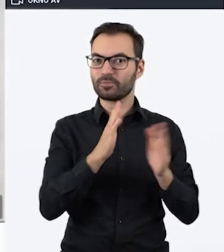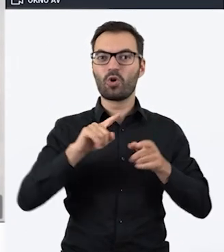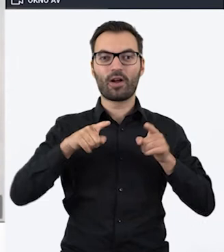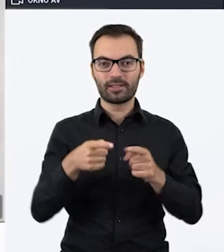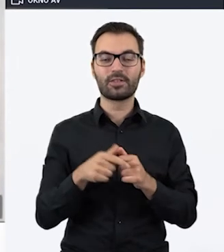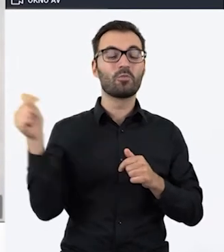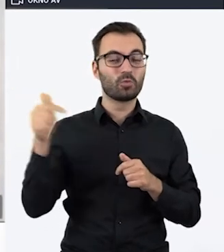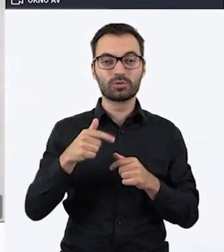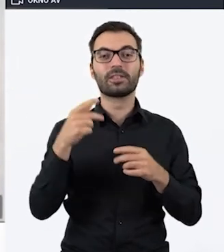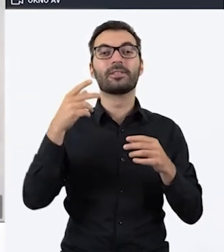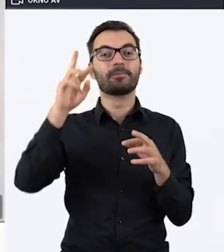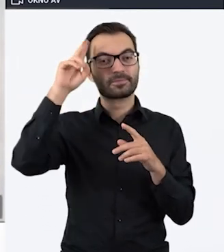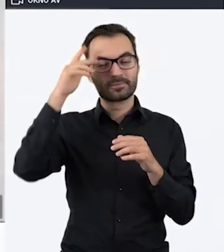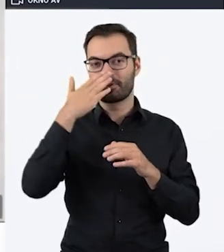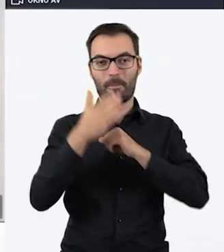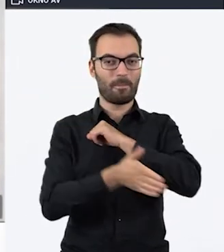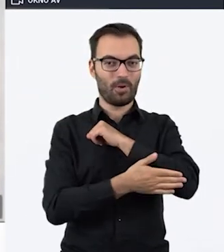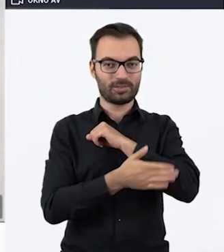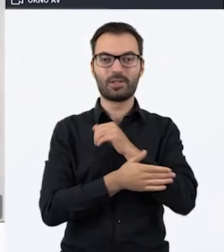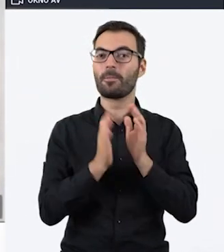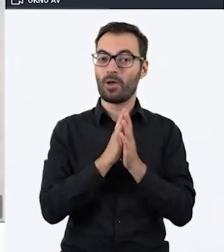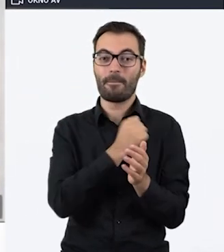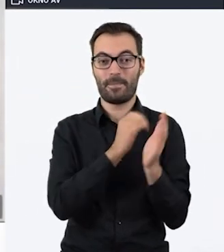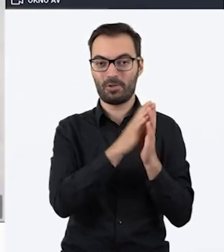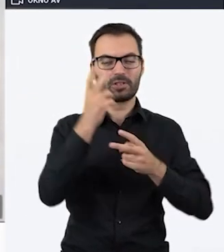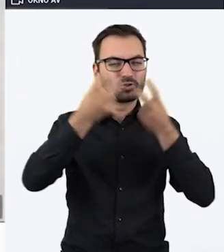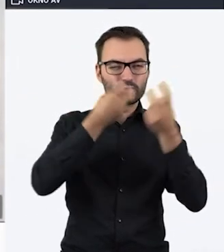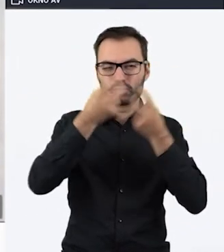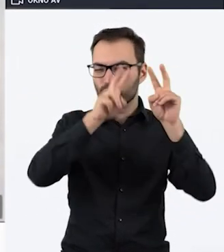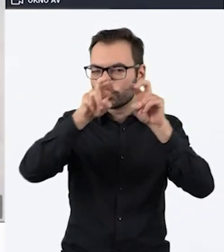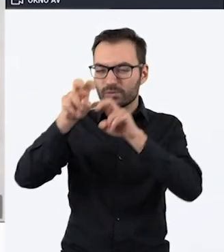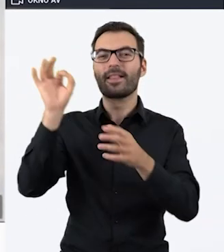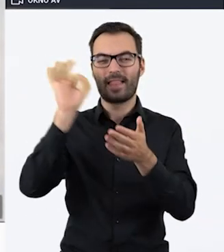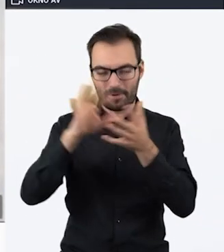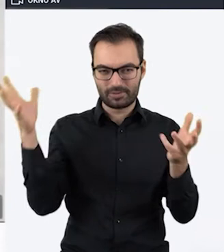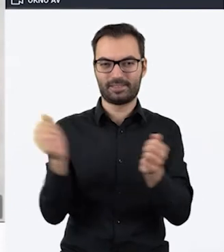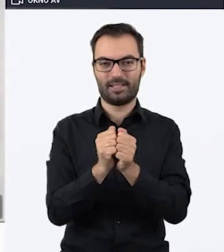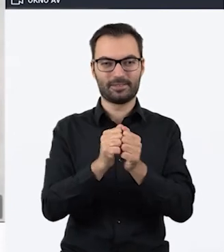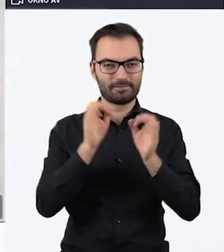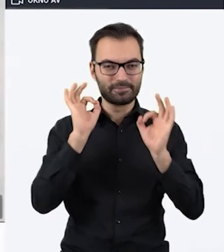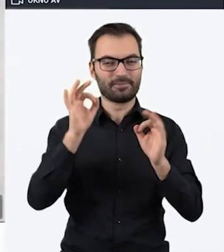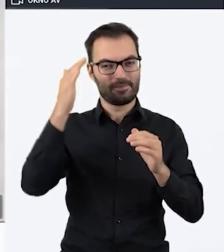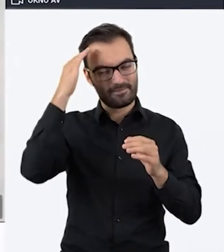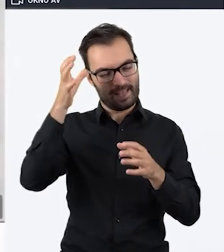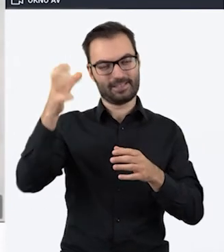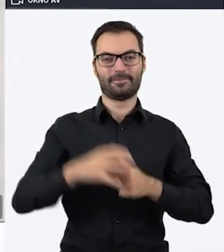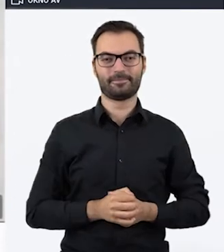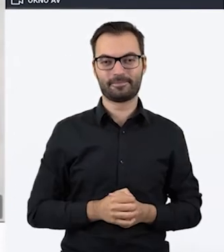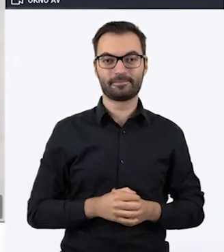najpierw poznać podstawy. Przeszukajcie dobrze bibliotekę, a posiągniecie wiedzę, której pragniecie.